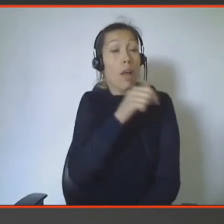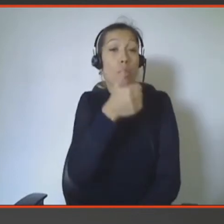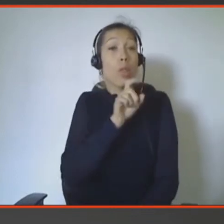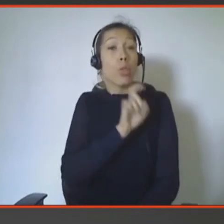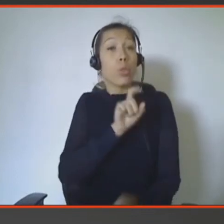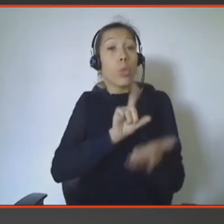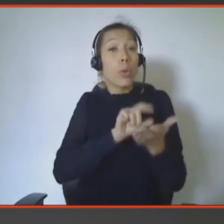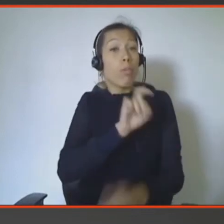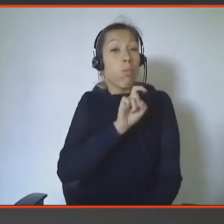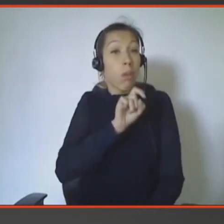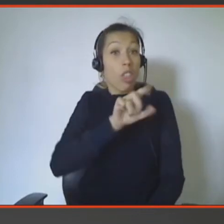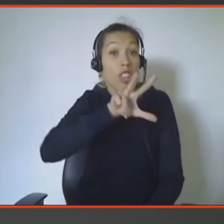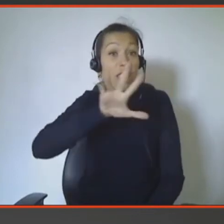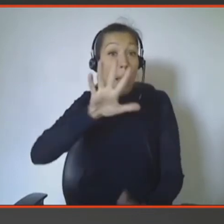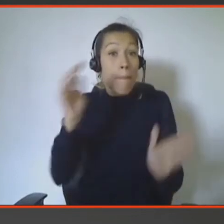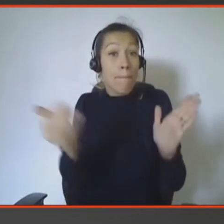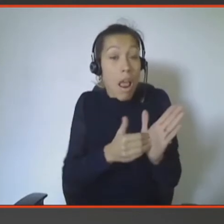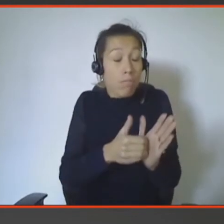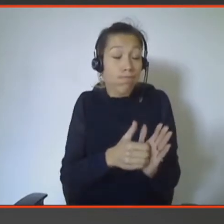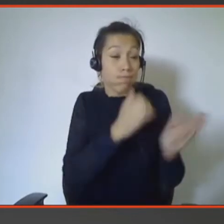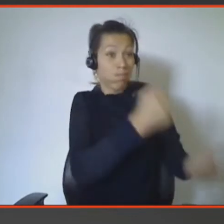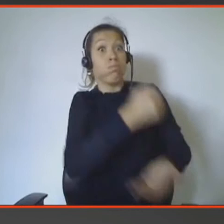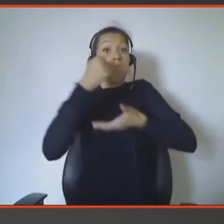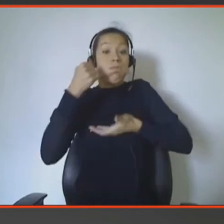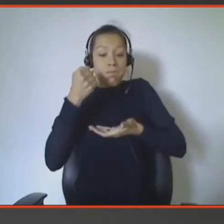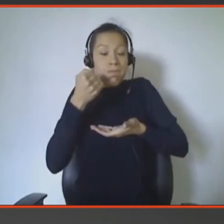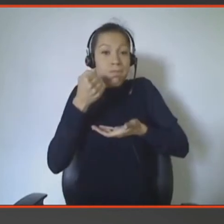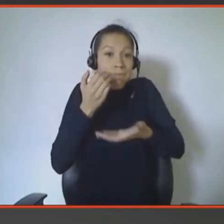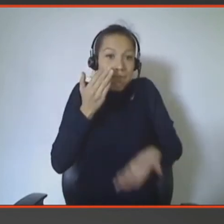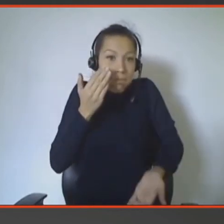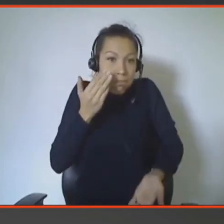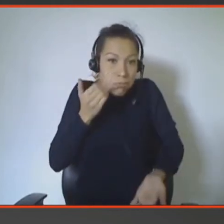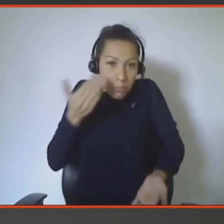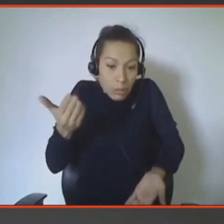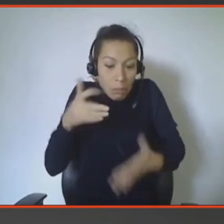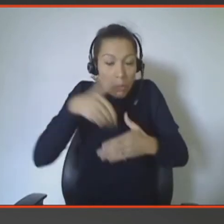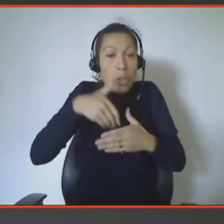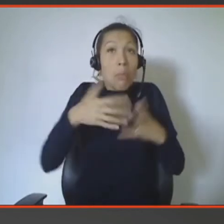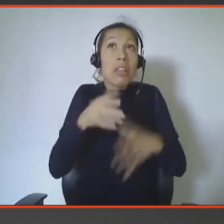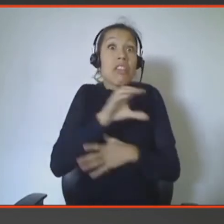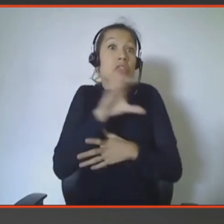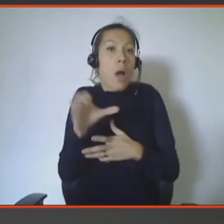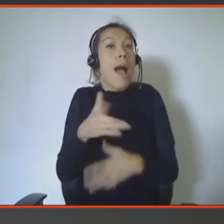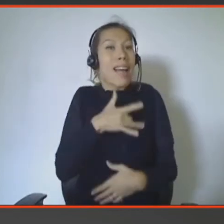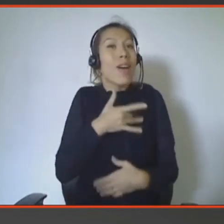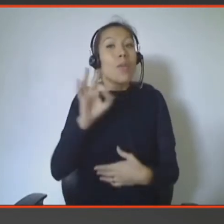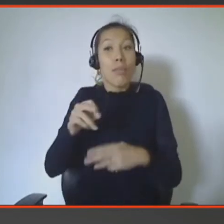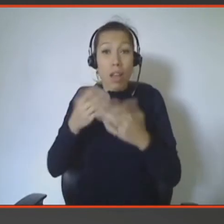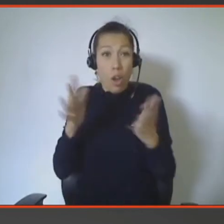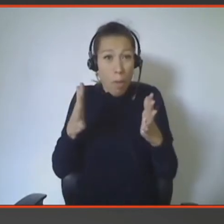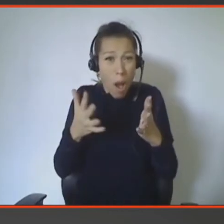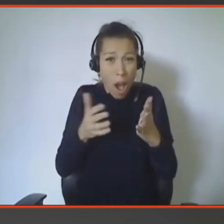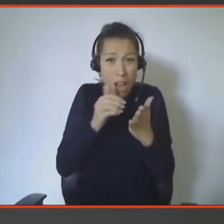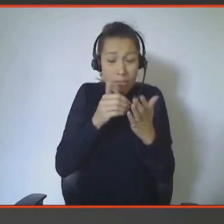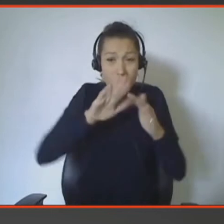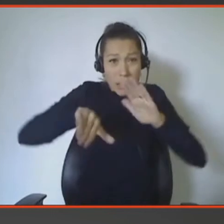avec. » y en peut-être sur les 35 000, quelques centaines qui sont intéressants, mais comment moi, je vais faire de la curation, comment moi, je vais réussir